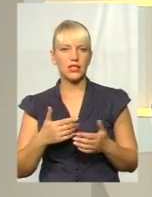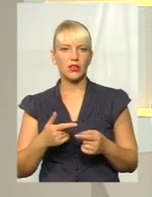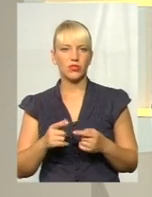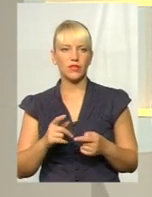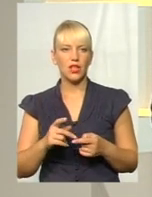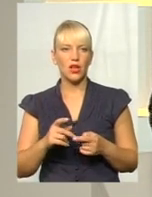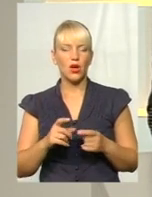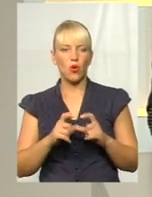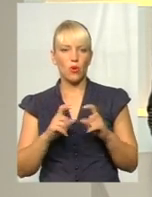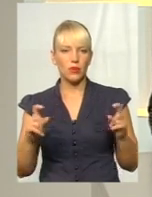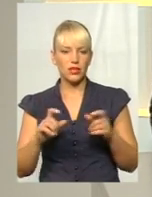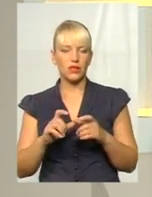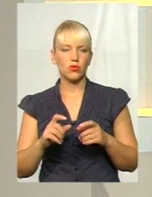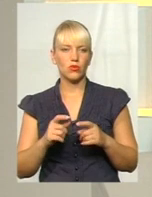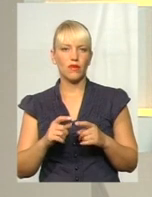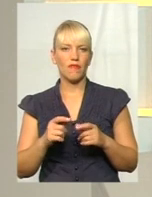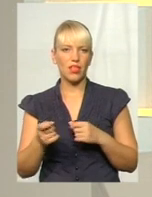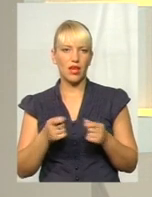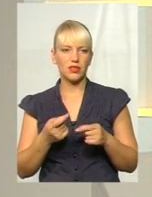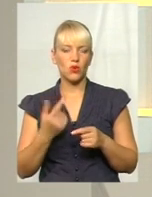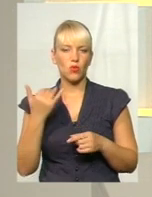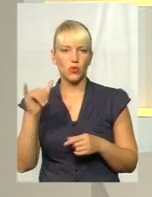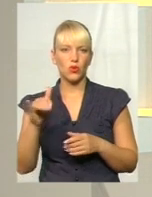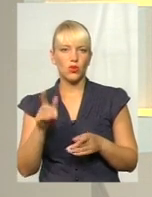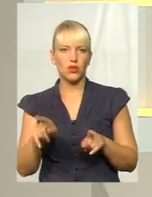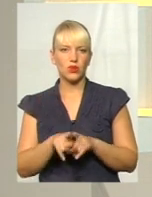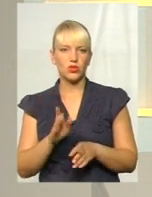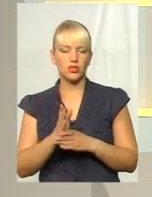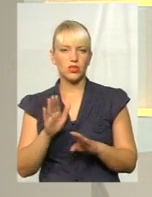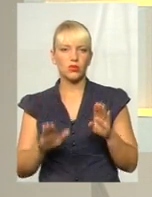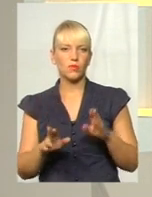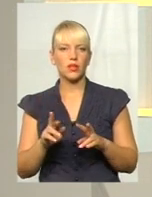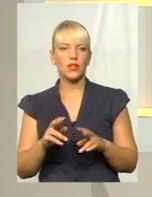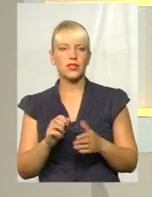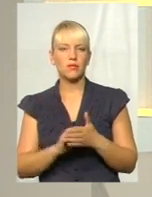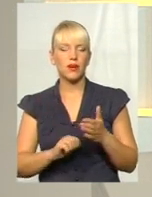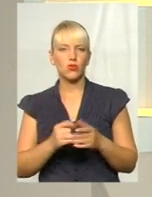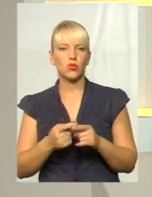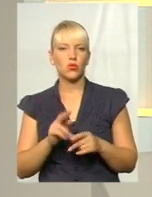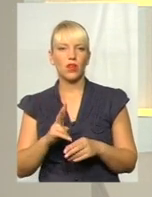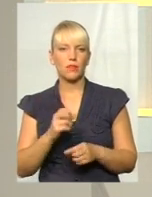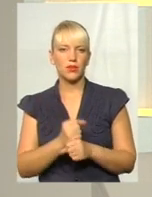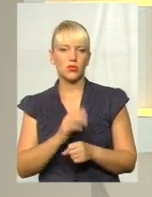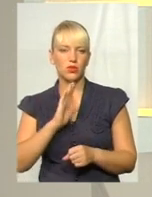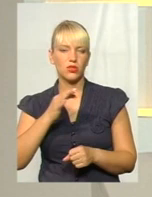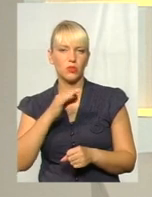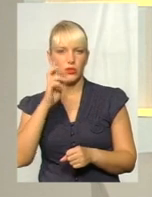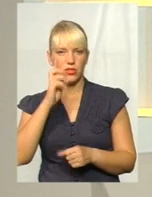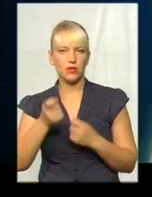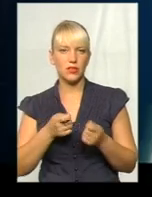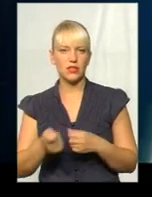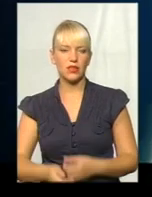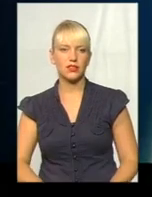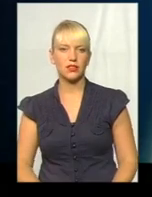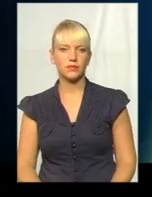органів влади. В нього також є сумнів з приводу того, як працює наша облдержадміністрація. Давайте подивимося.